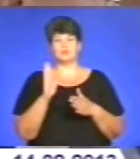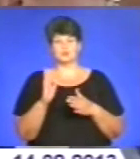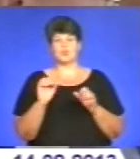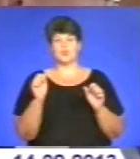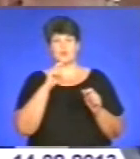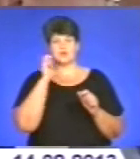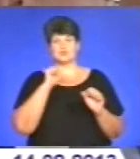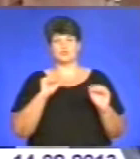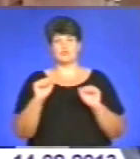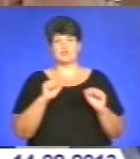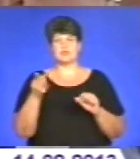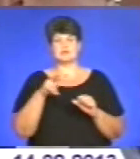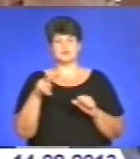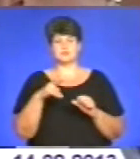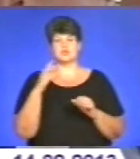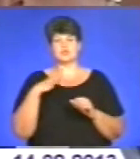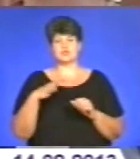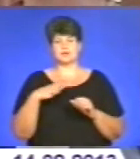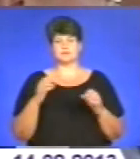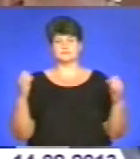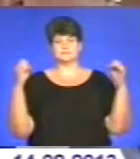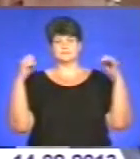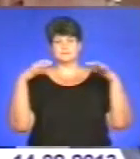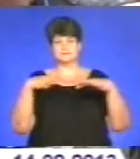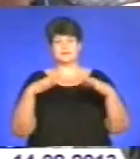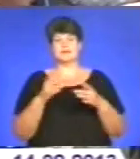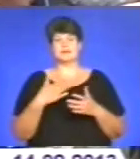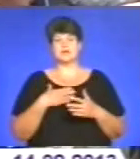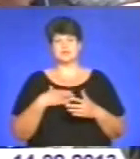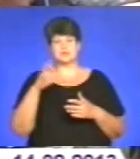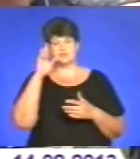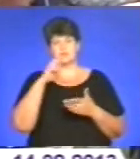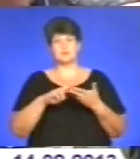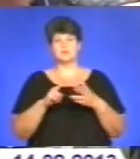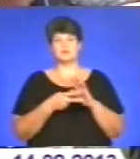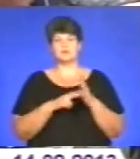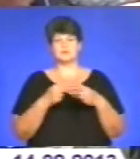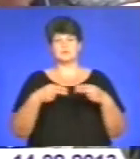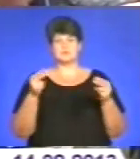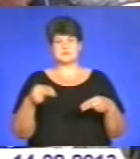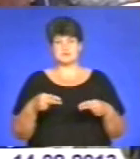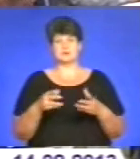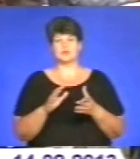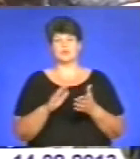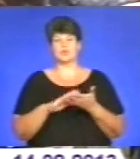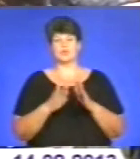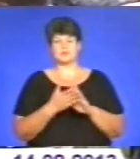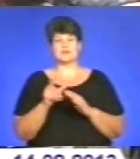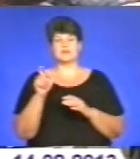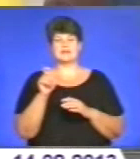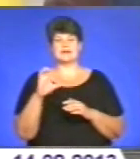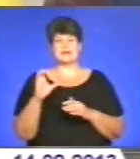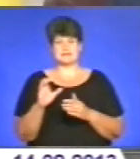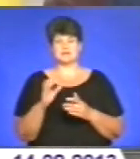у листопаді на Україну чекає саміт Східного партнерства, де наша держава планує підписати угоду про асоціацію з Європейським Союзом. Наразі